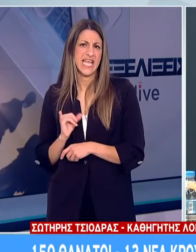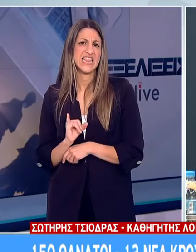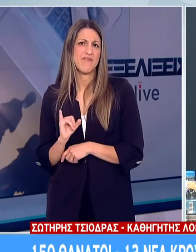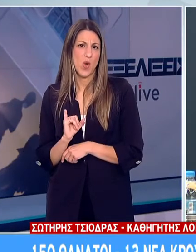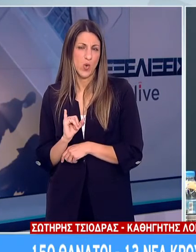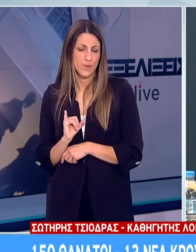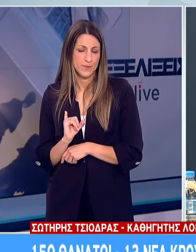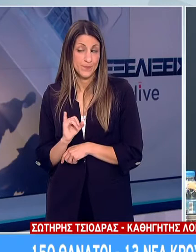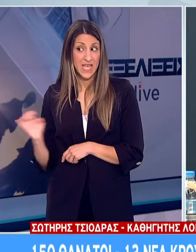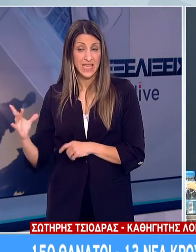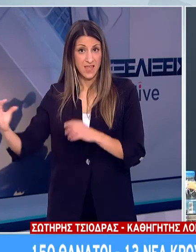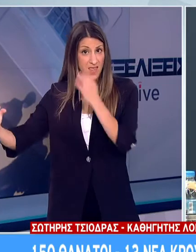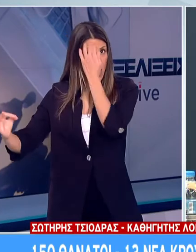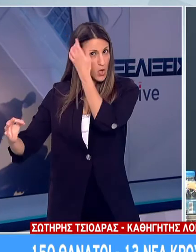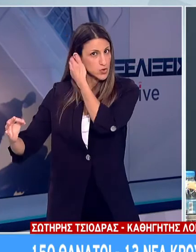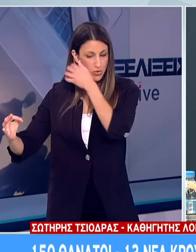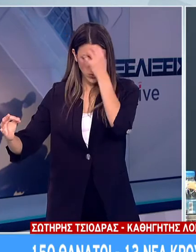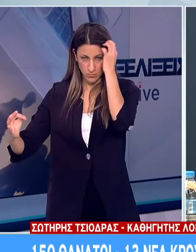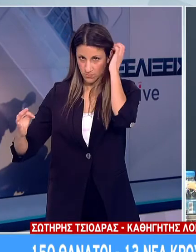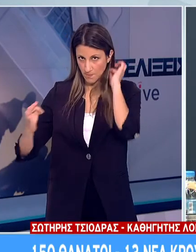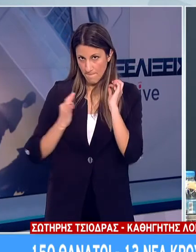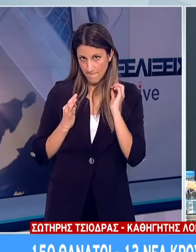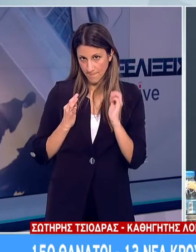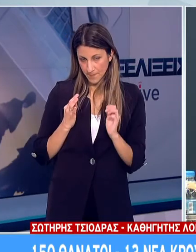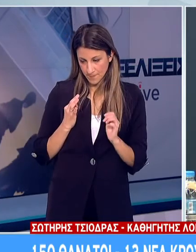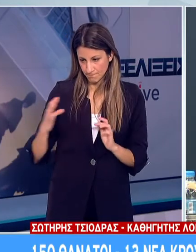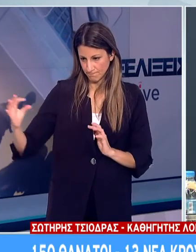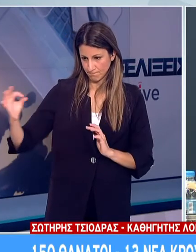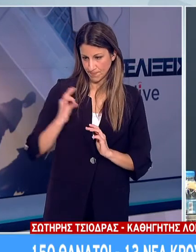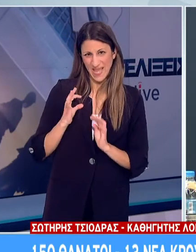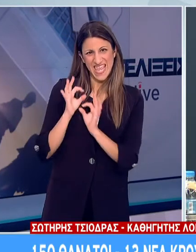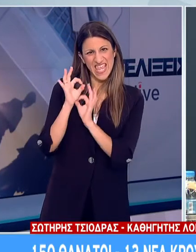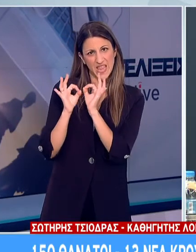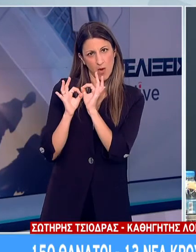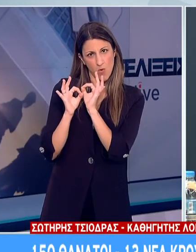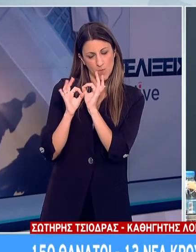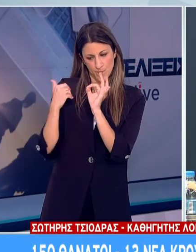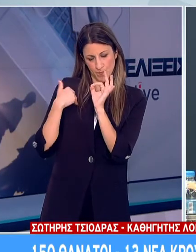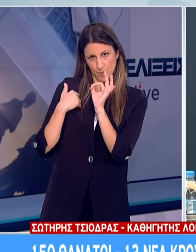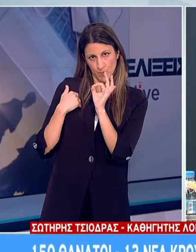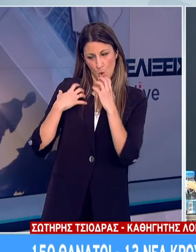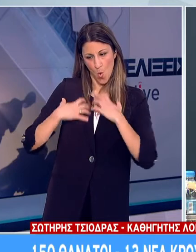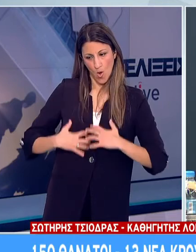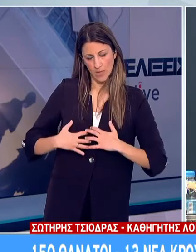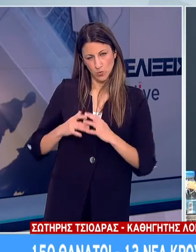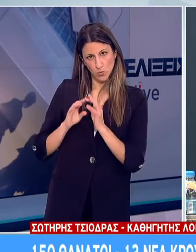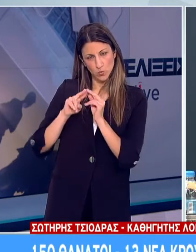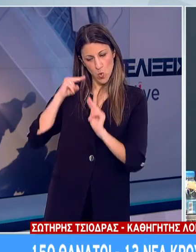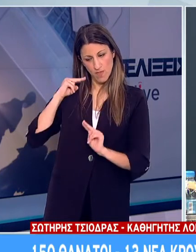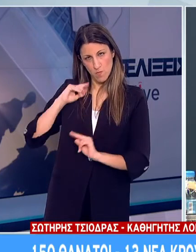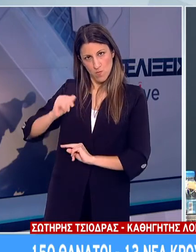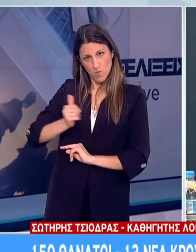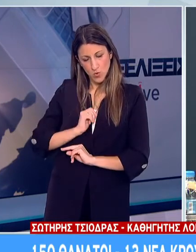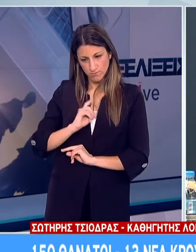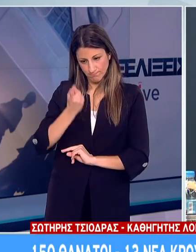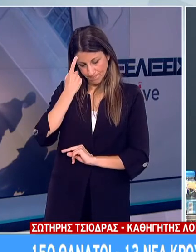Όταν λοιπόν ο ιός χτυπά την πόρτα του οργανισμού, χτυπά το κύτταρο, δίνεται ένα σήμα στα γονίδια του οργανισμού να παράγουν